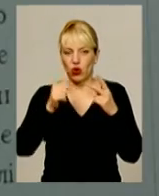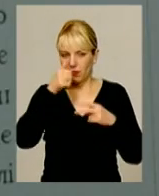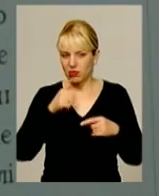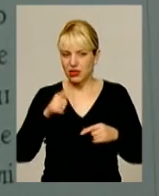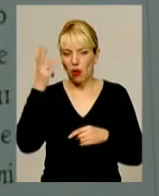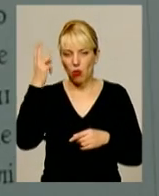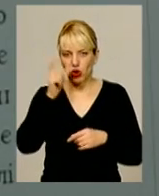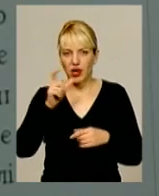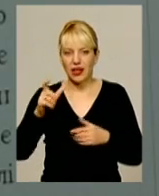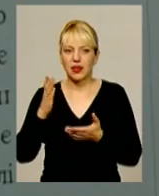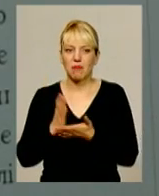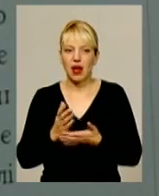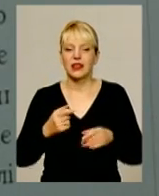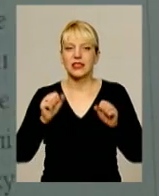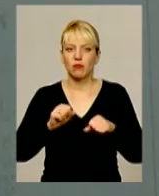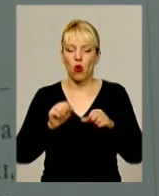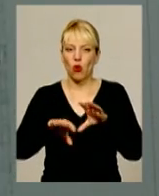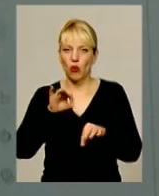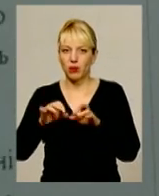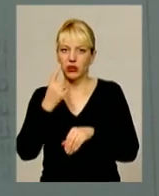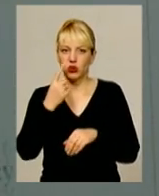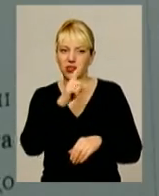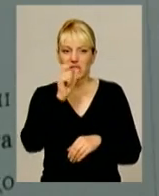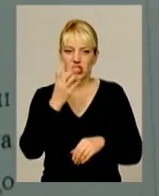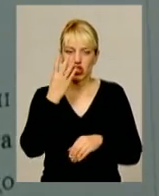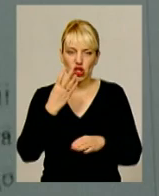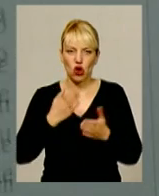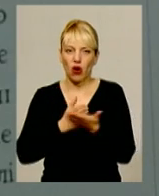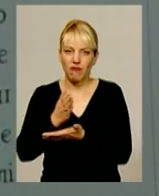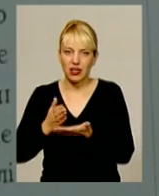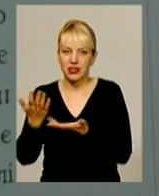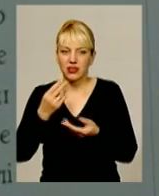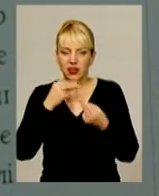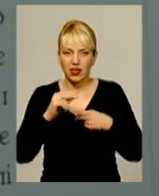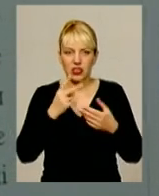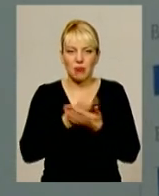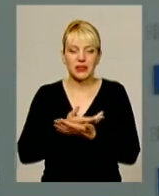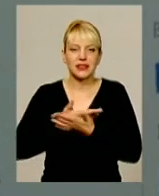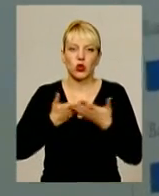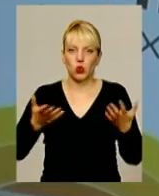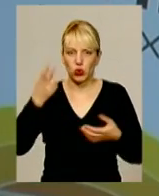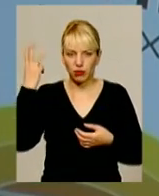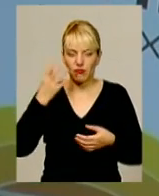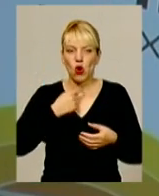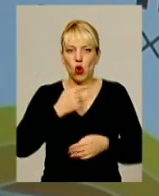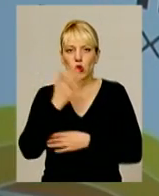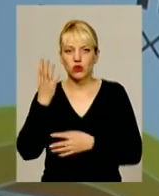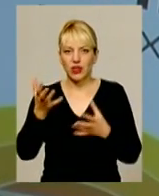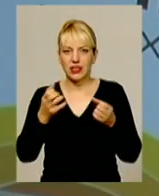подоляни мали змогу обрати один із чотирьох варіантів, який найкраще презентує Хмельниччину. У голосуванні участь взяли